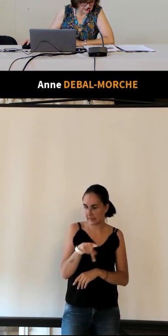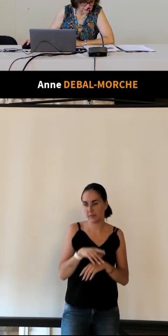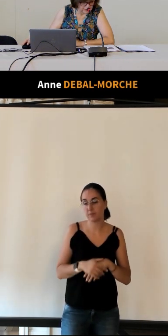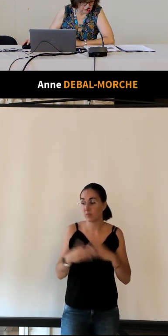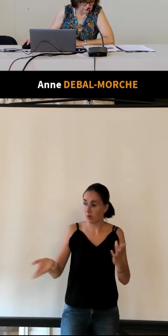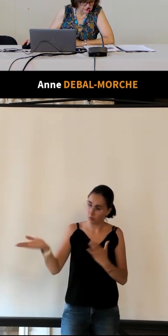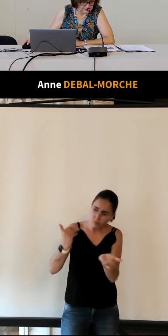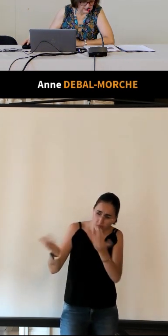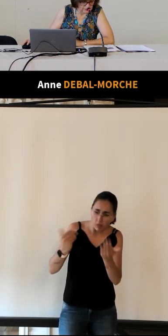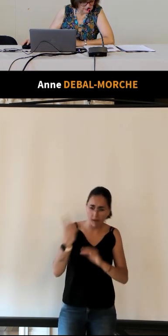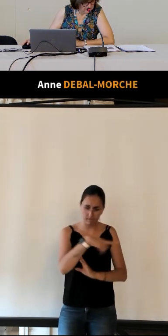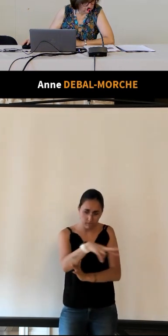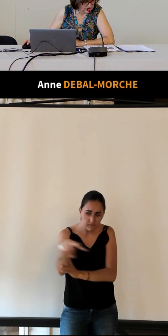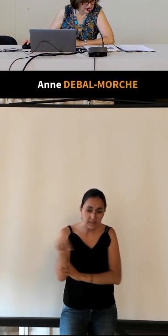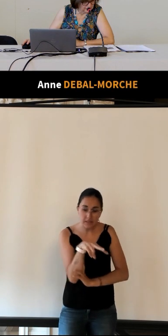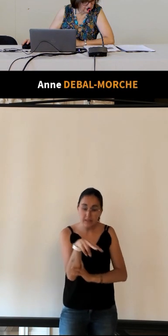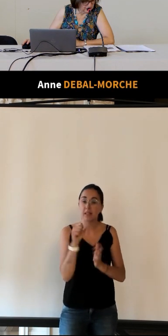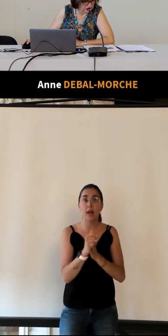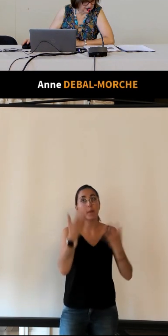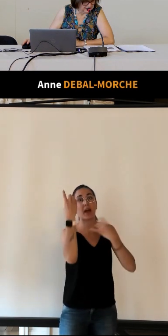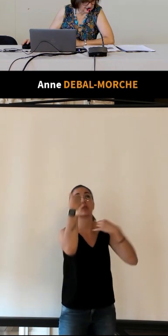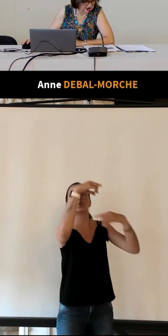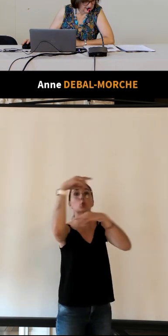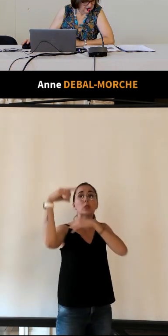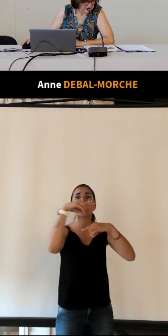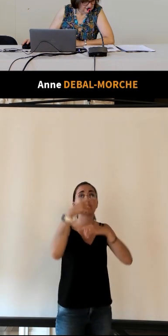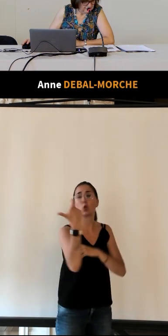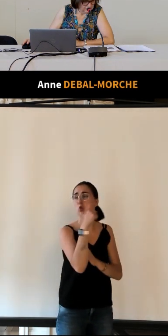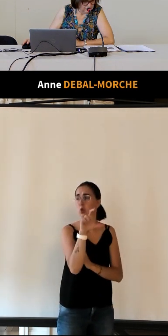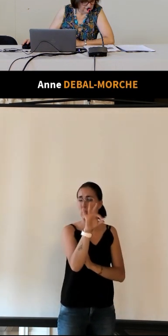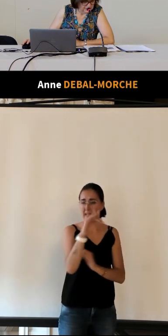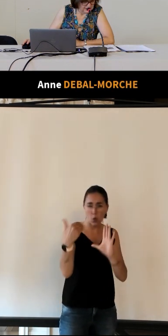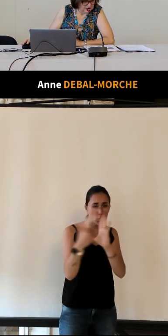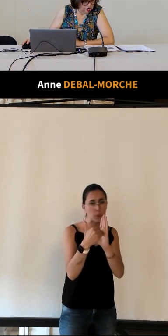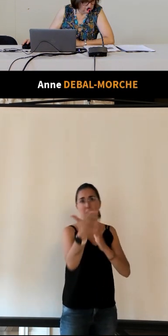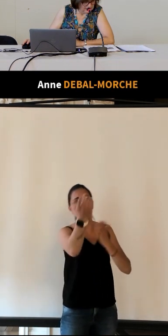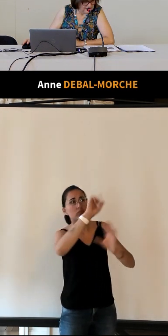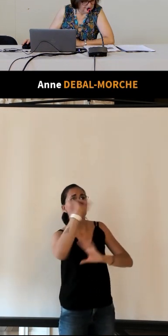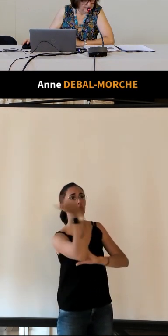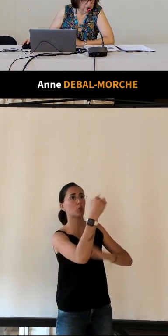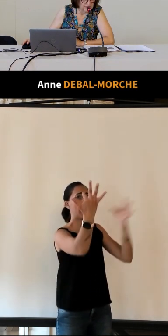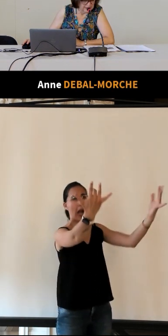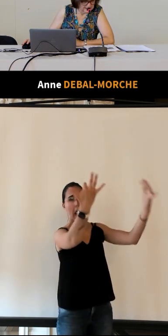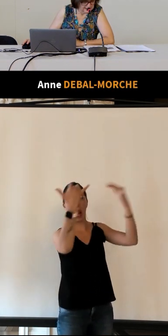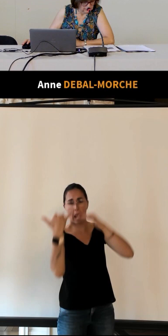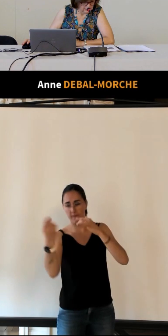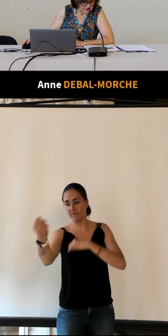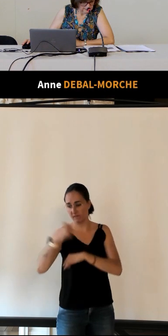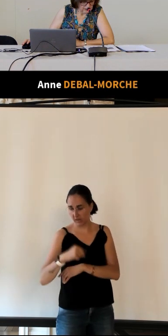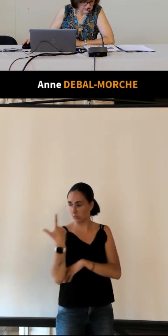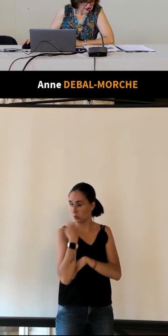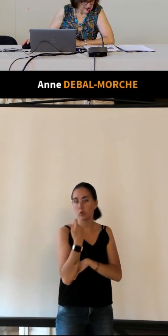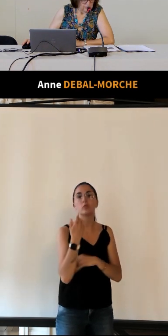recommandez-le aux 250 000 touristes qui chaque année maintenant visitent la Touraine on est dans les années 50